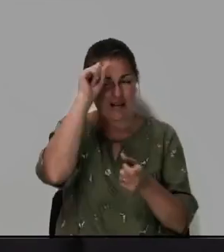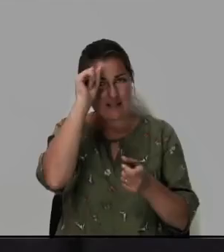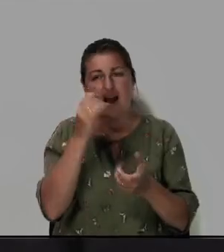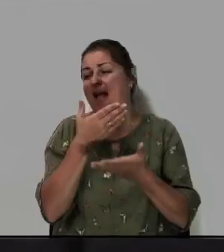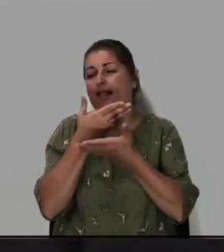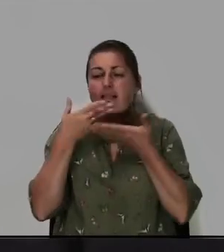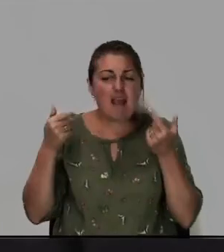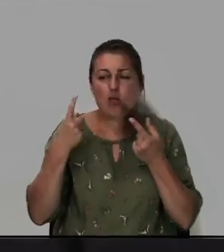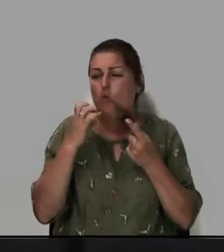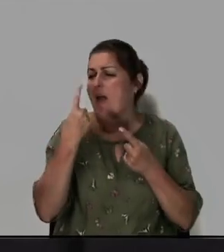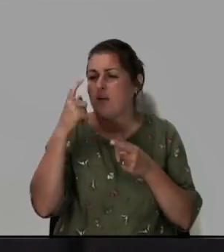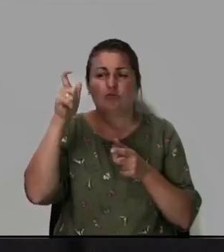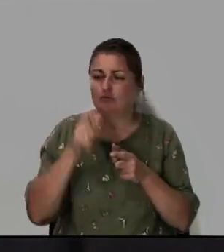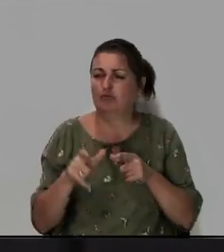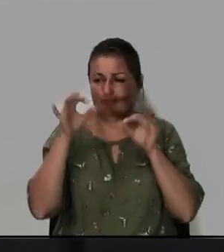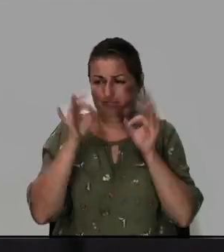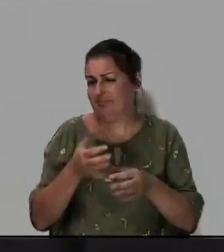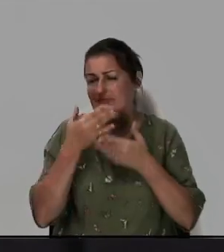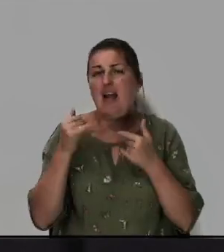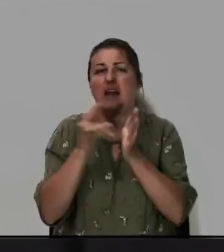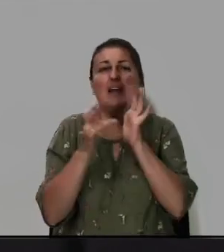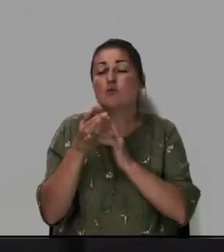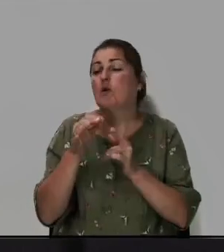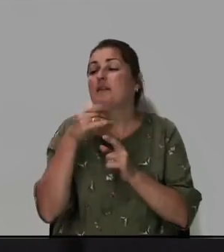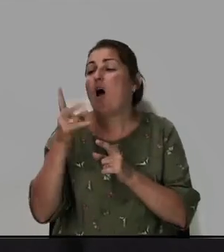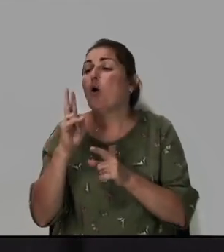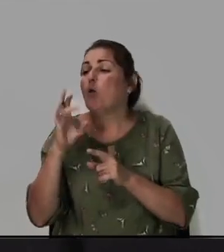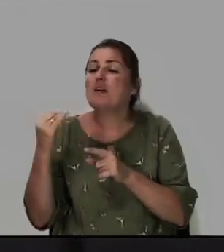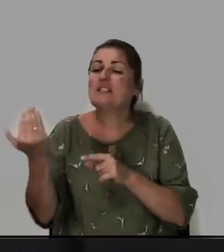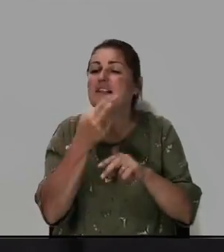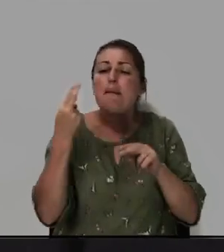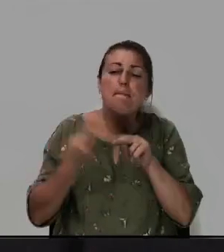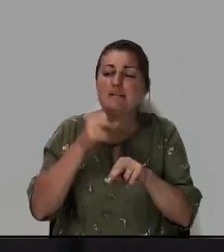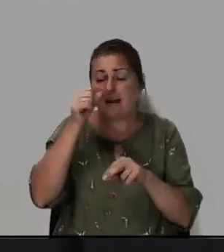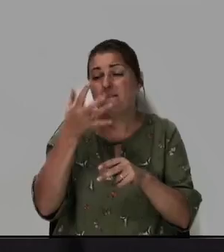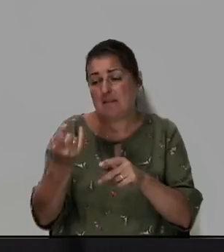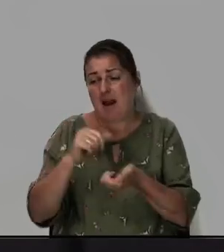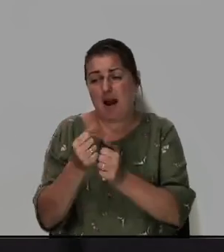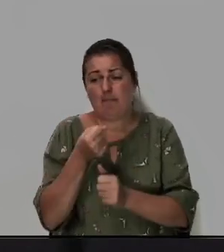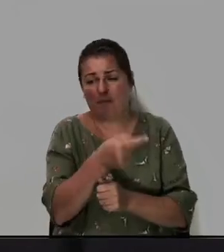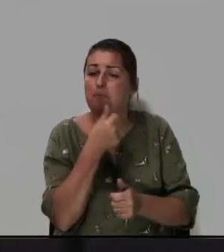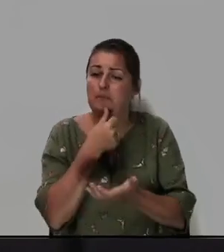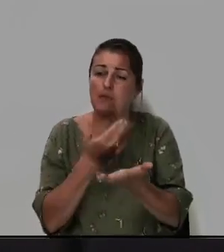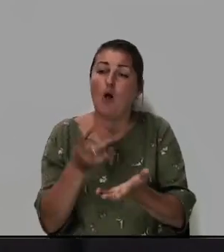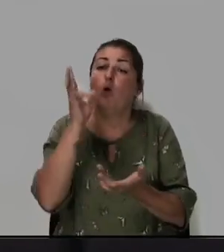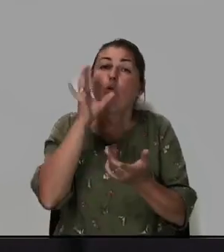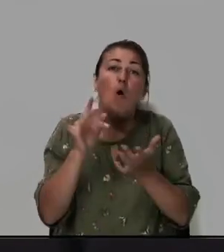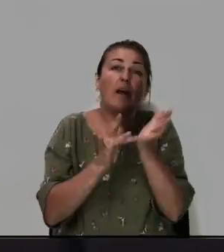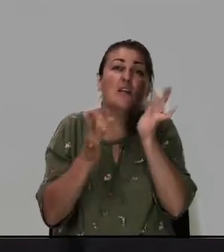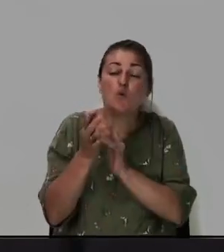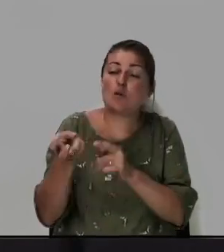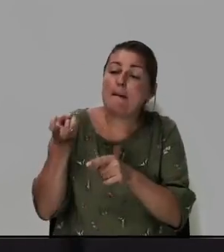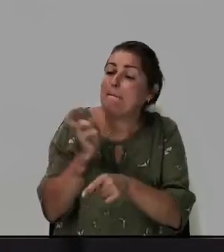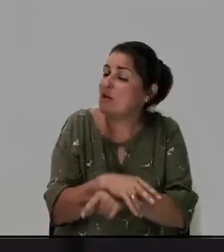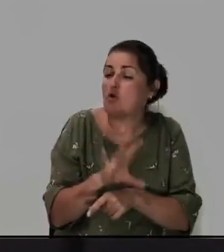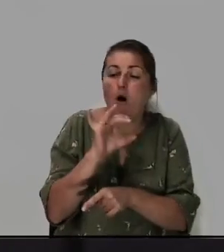праведного ни одного. Иисус сказал, кто из вас без греха, возьми первый камень и брось. Но Иисус пришел